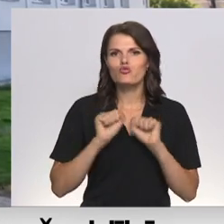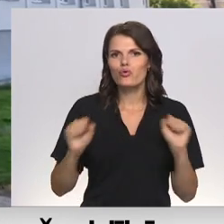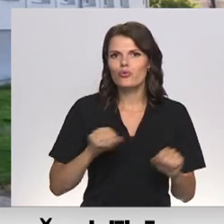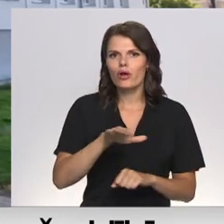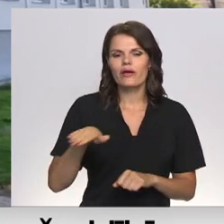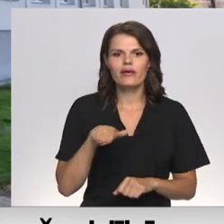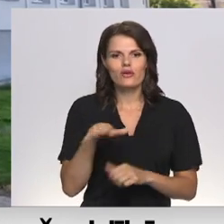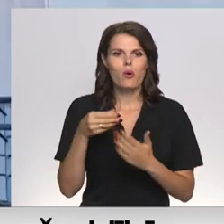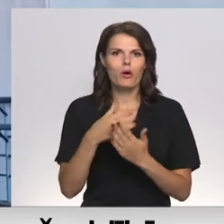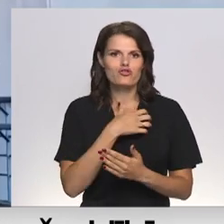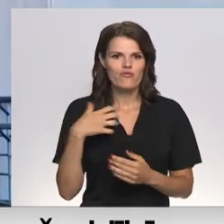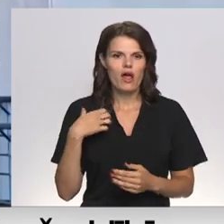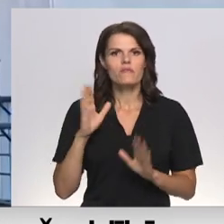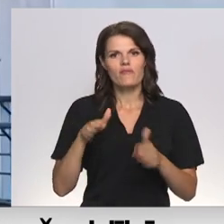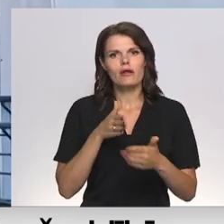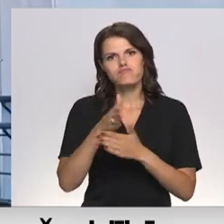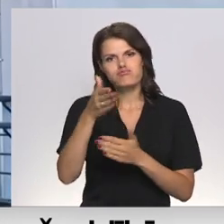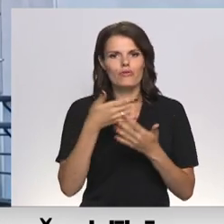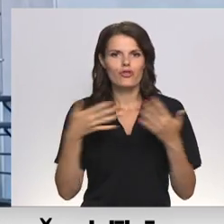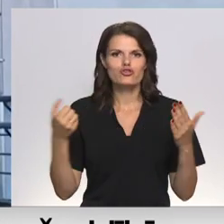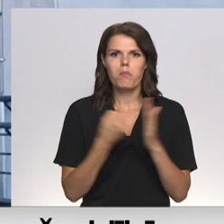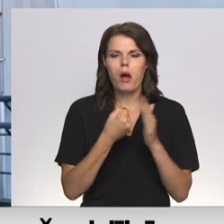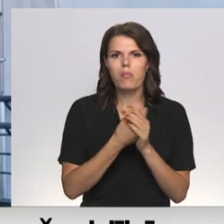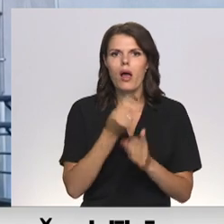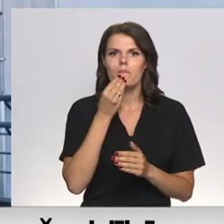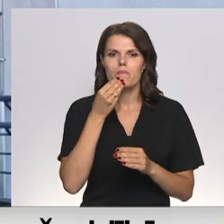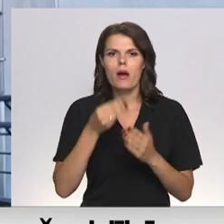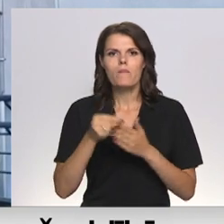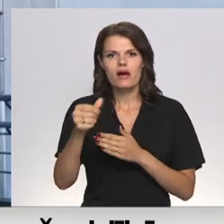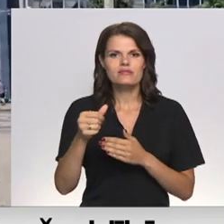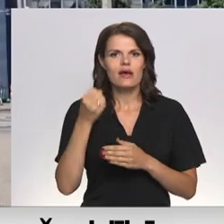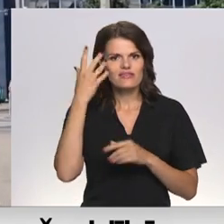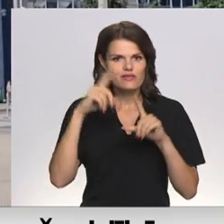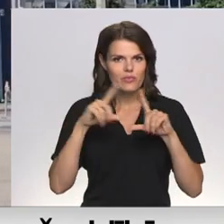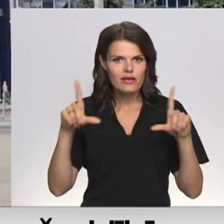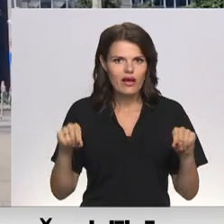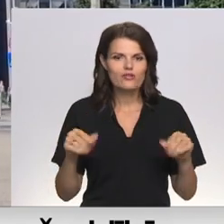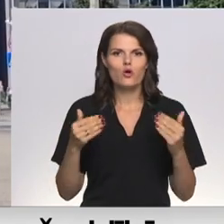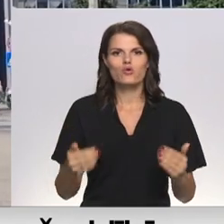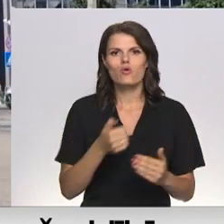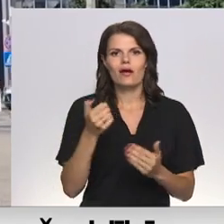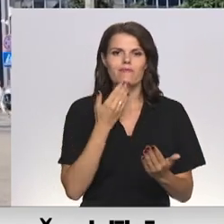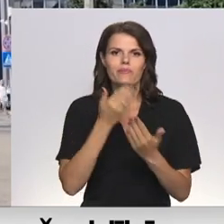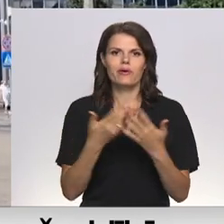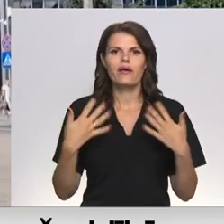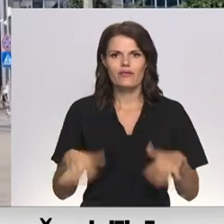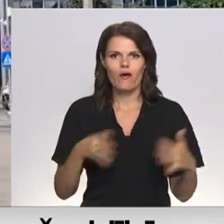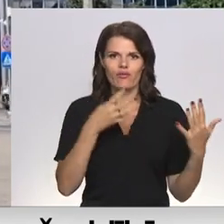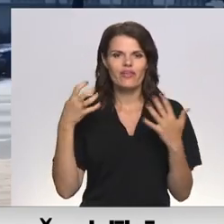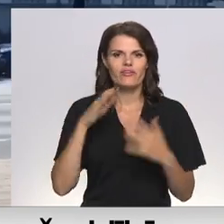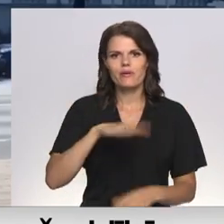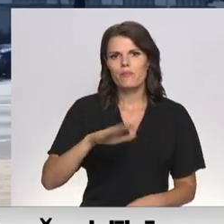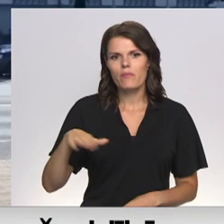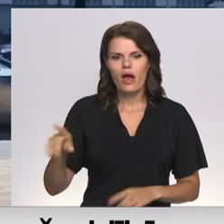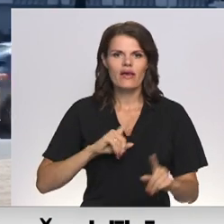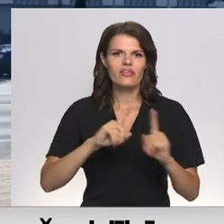vietvarā pieejami vairāki pabalstu veidi. Ēdināšanas apmaksāja izglītības iestādēs, kam šogad pieteikušies jau ap 900 bērnu.